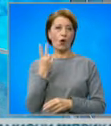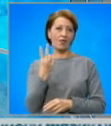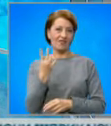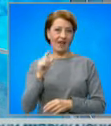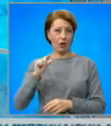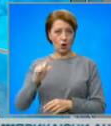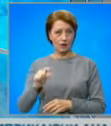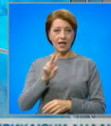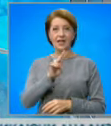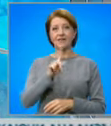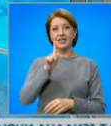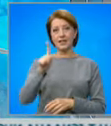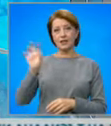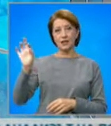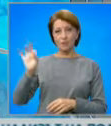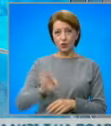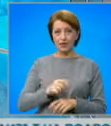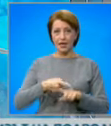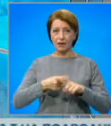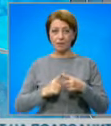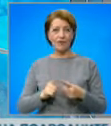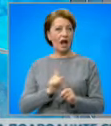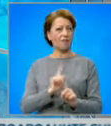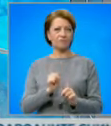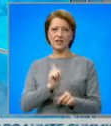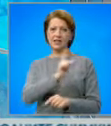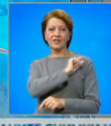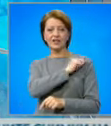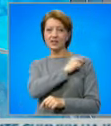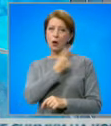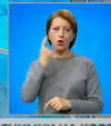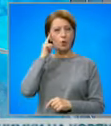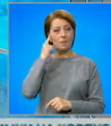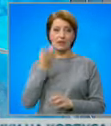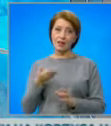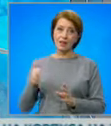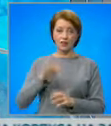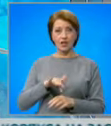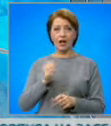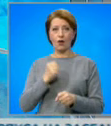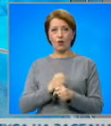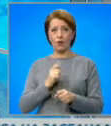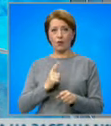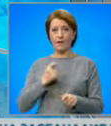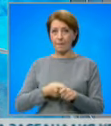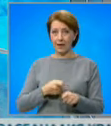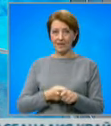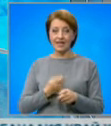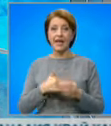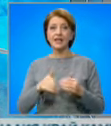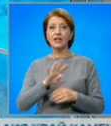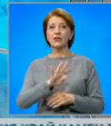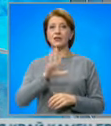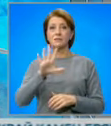21% и половина не са вакцинирани, но възнамеряват да го направят. Над 45 на 100 не са